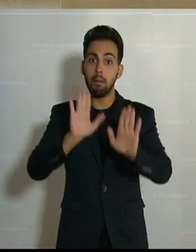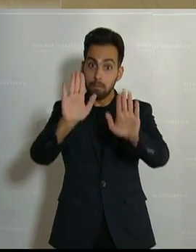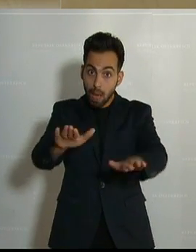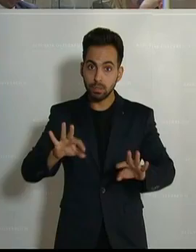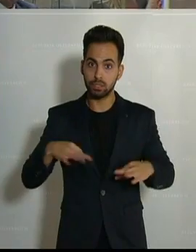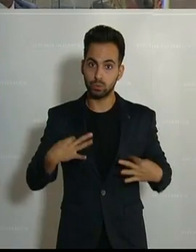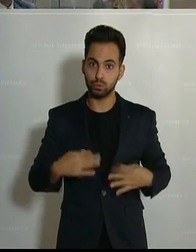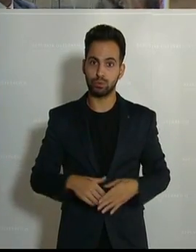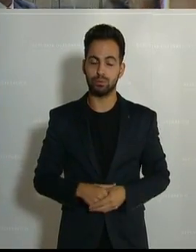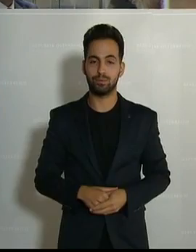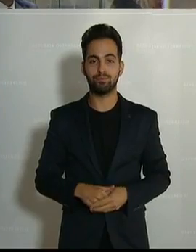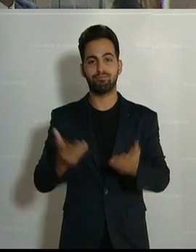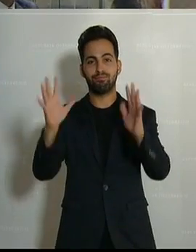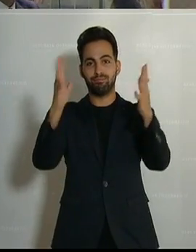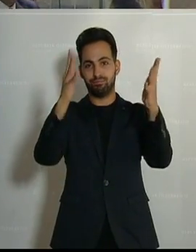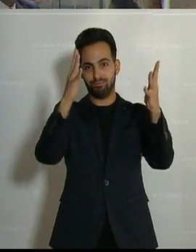gesund!